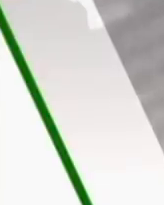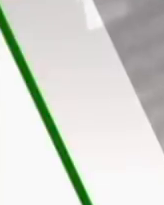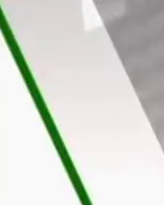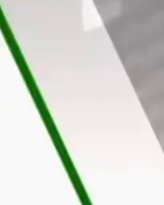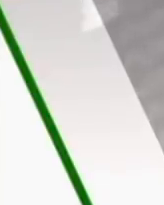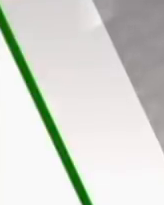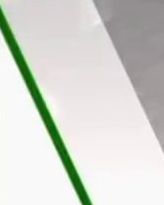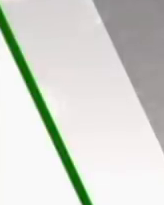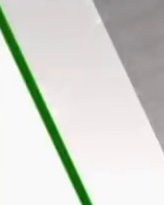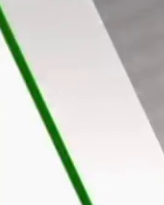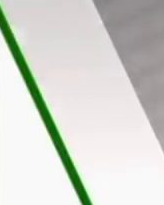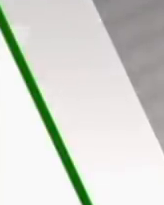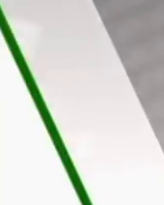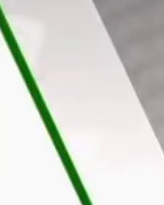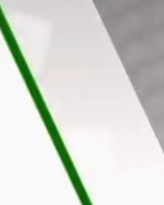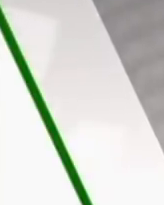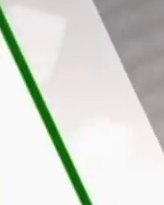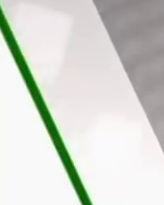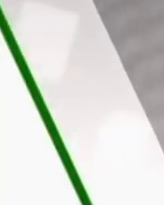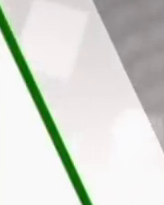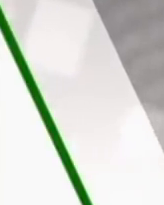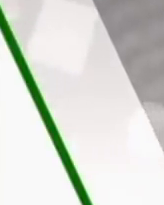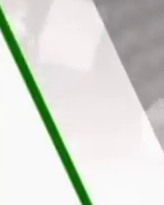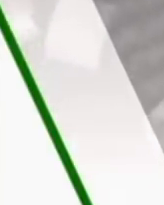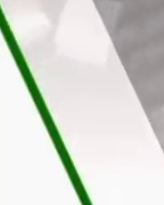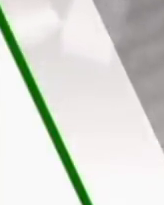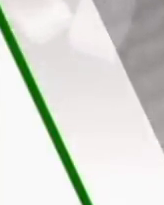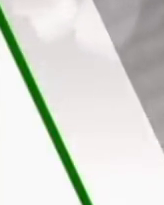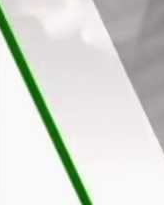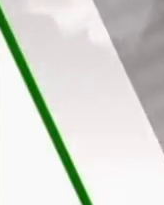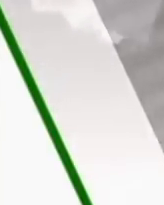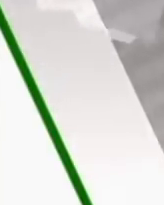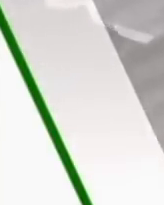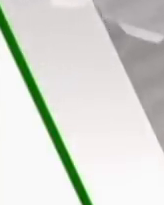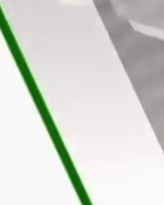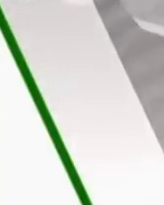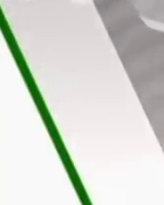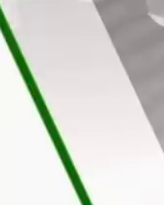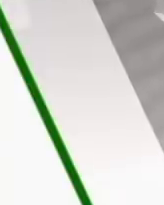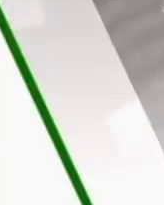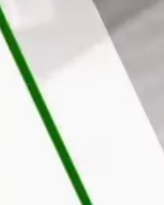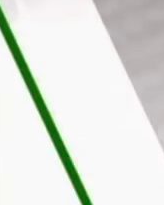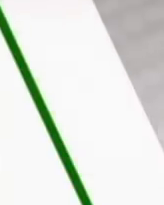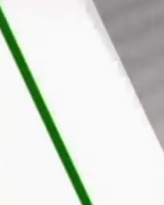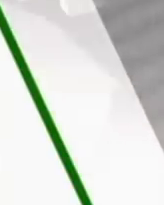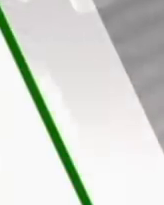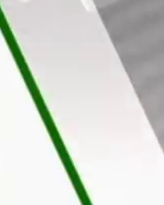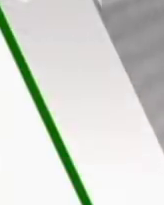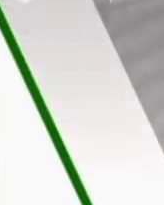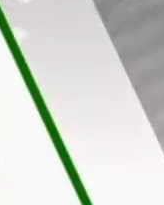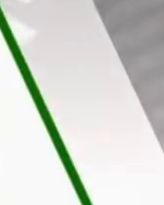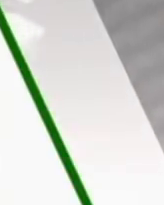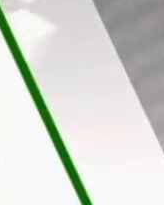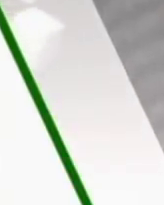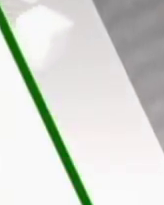що безумовно спричинили зміну первісного стану пам'ятки та її деградацію Директор Інституту геологічних наук, академік НАН